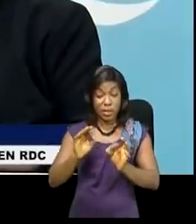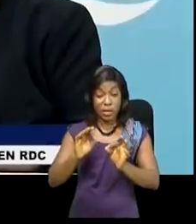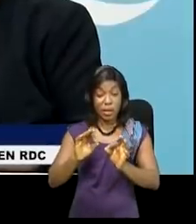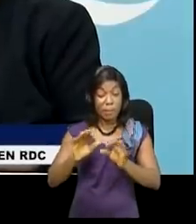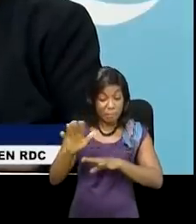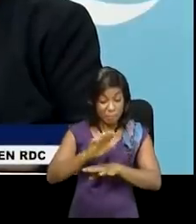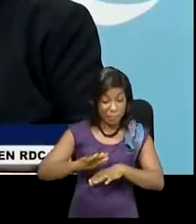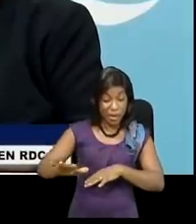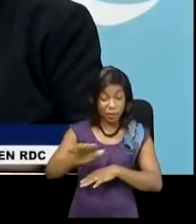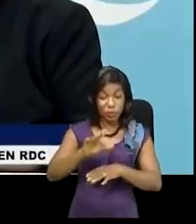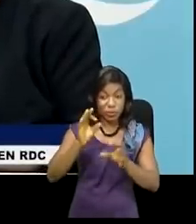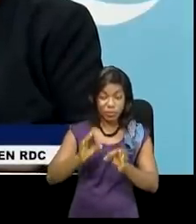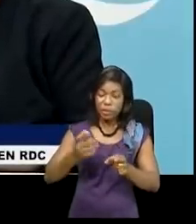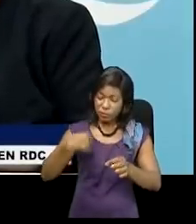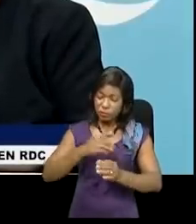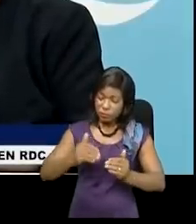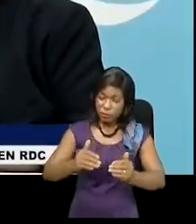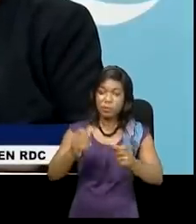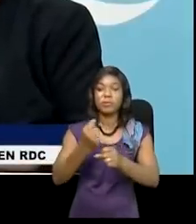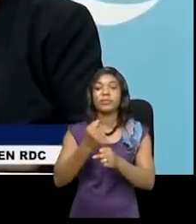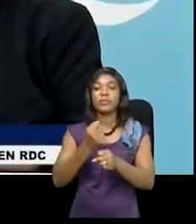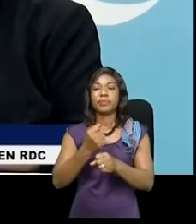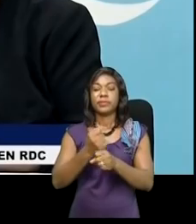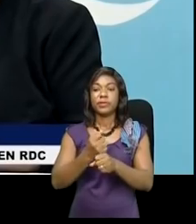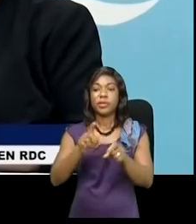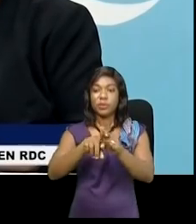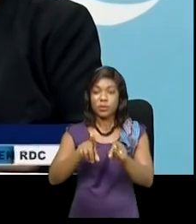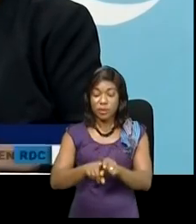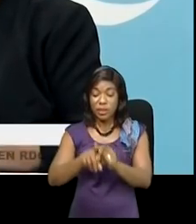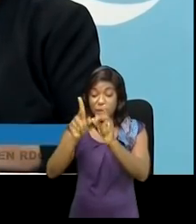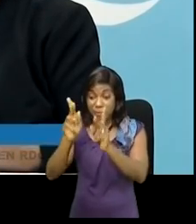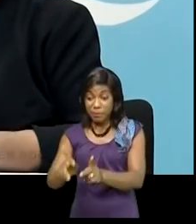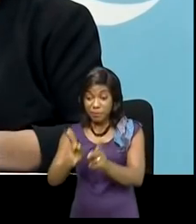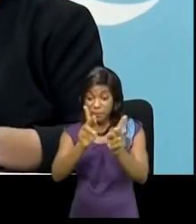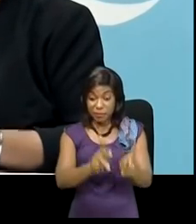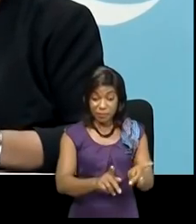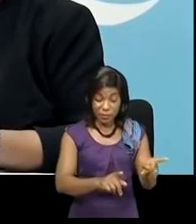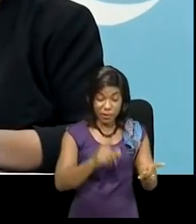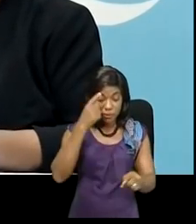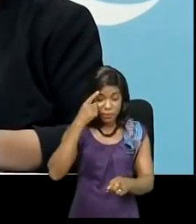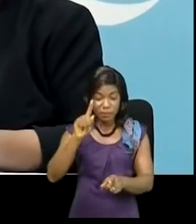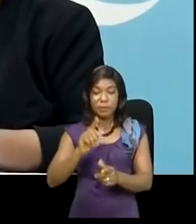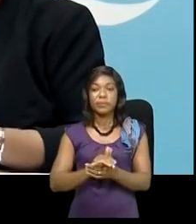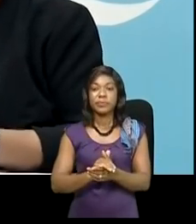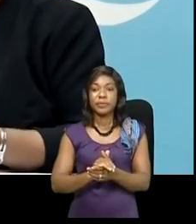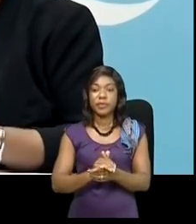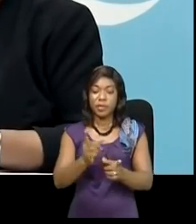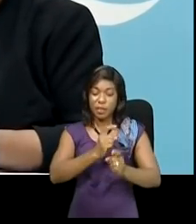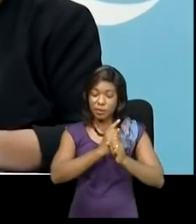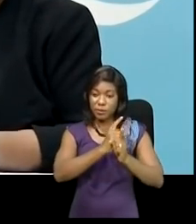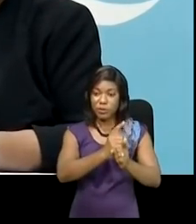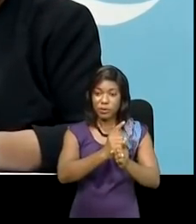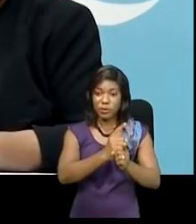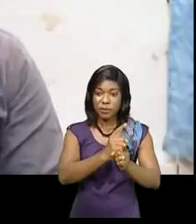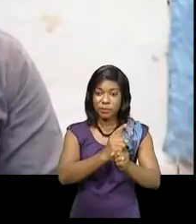c'est une opération au quotidien de nos forces, de nos civils pour ce qui concerne la protection dans son sens